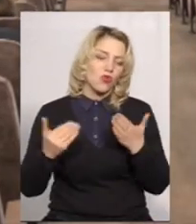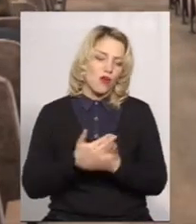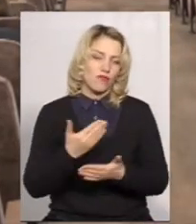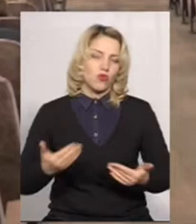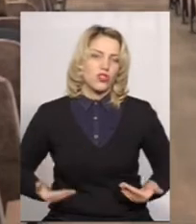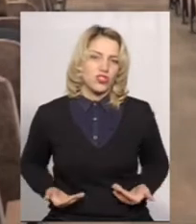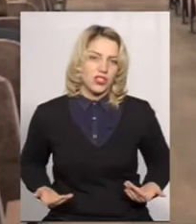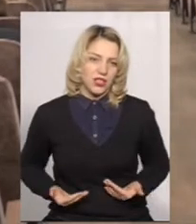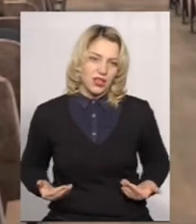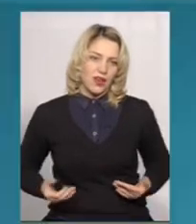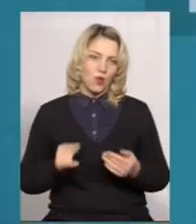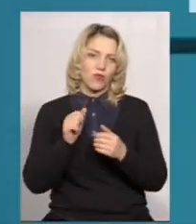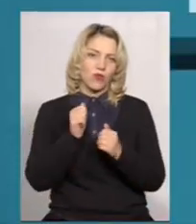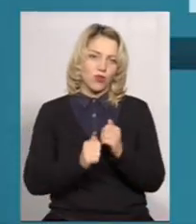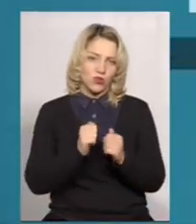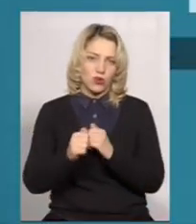житті кожного випускника.